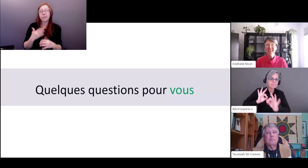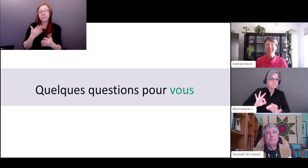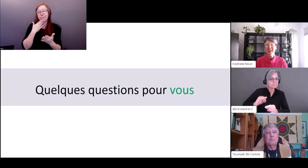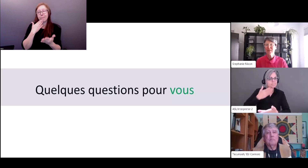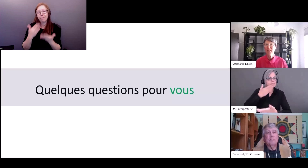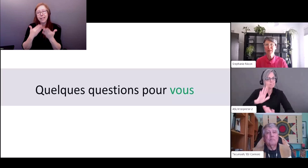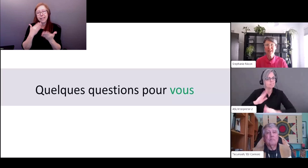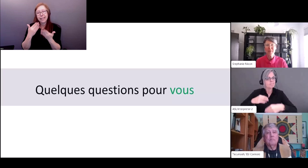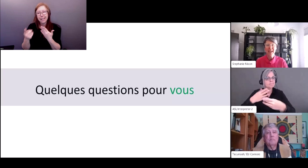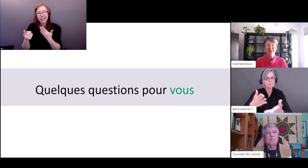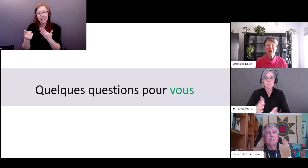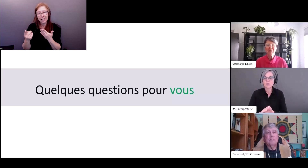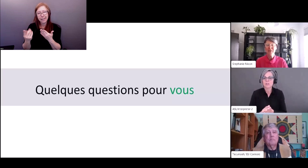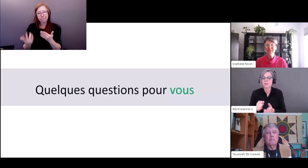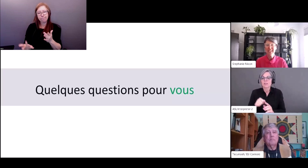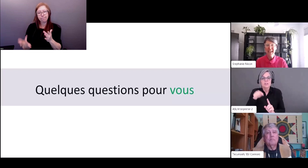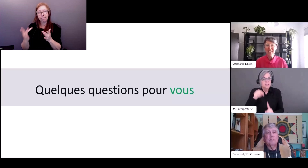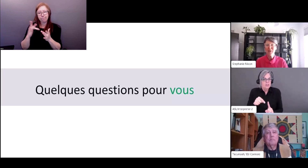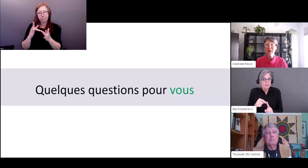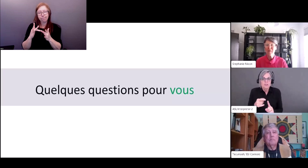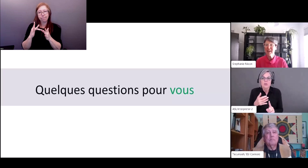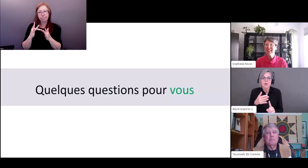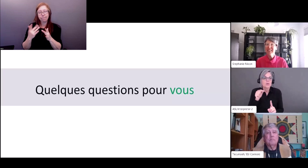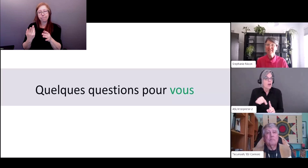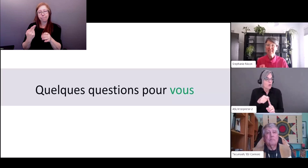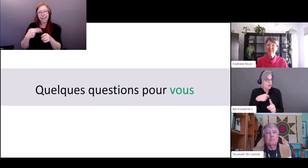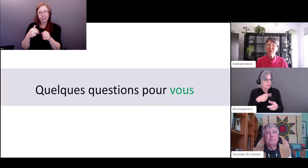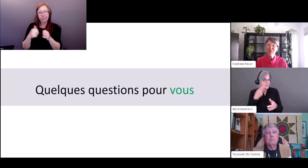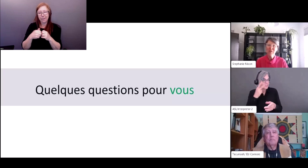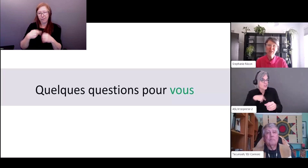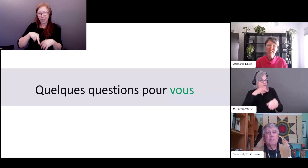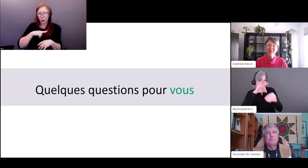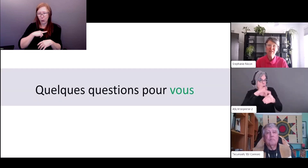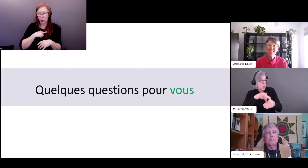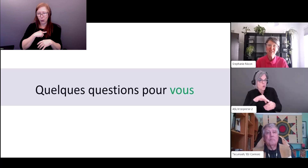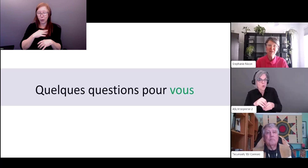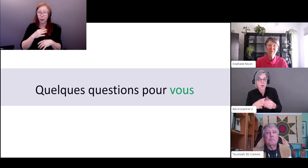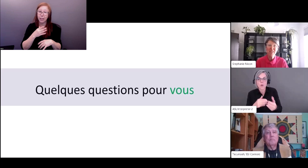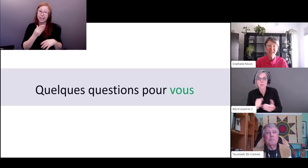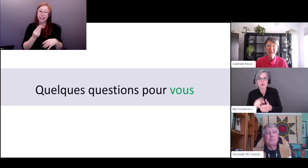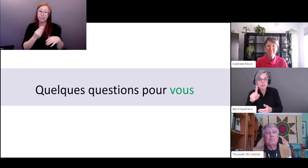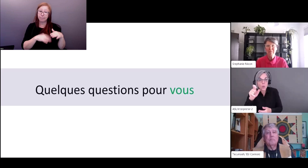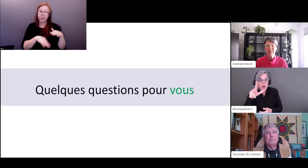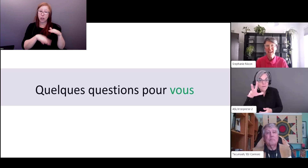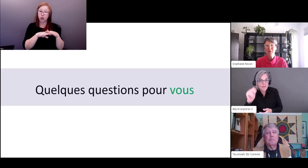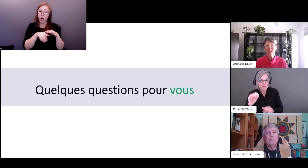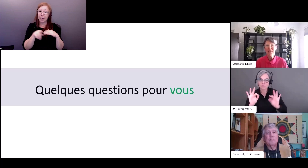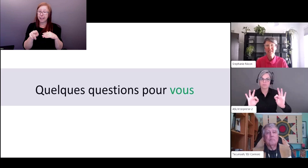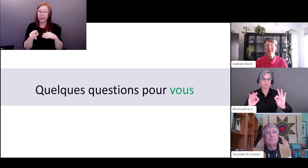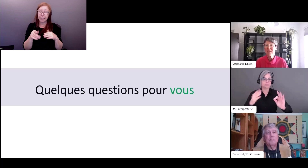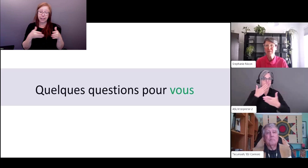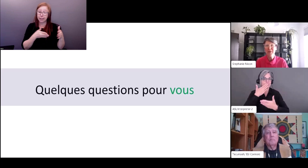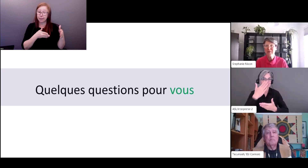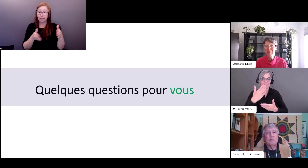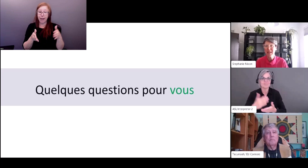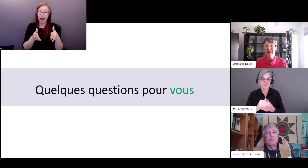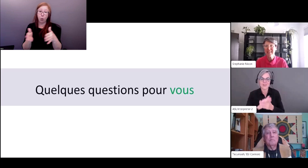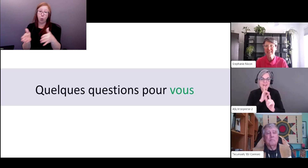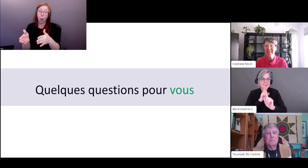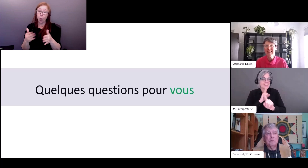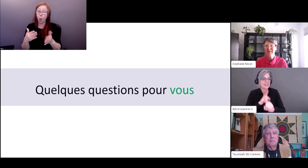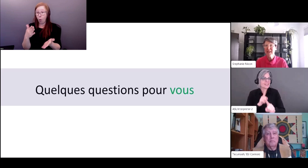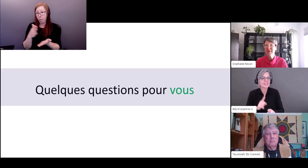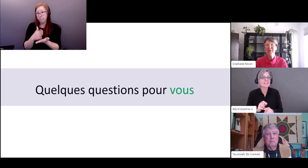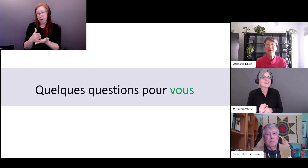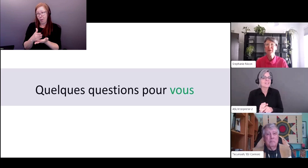où sommes-nous dans ce voyage est-ce que nous sommes dans les premiers pas vers le milieu du voyage la fin du voyage